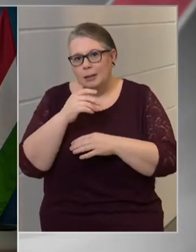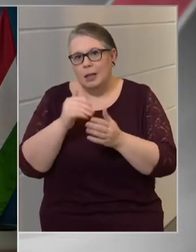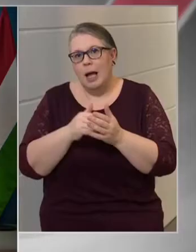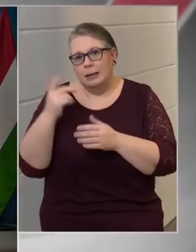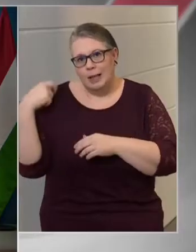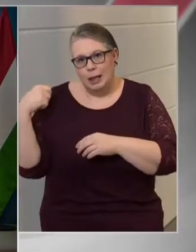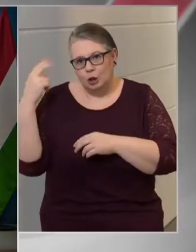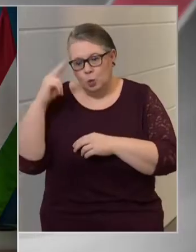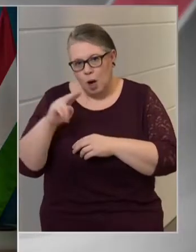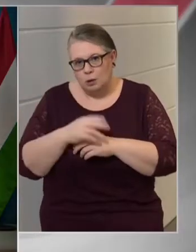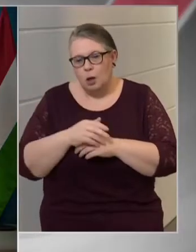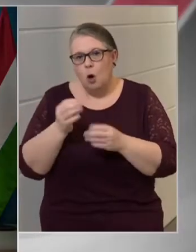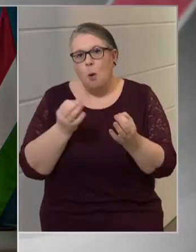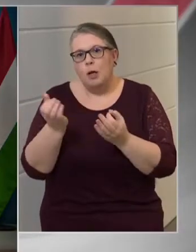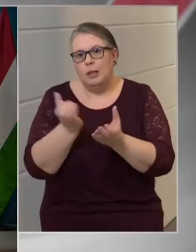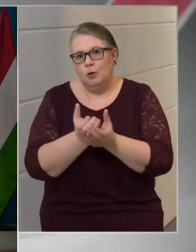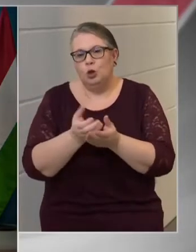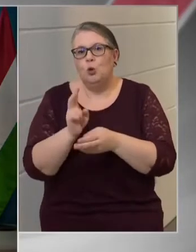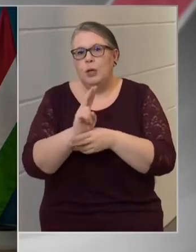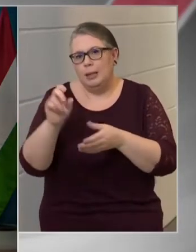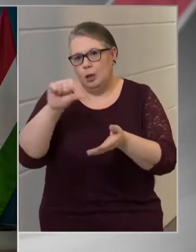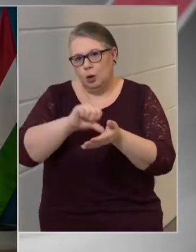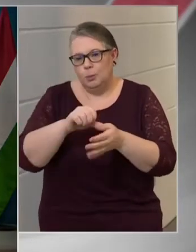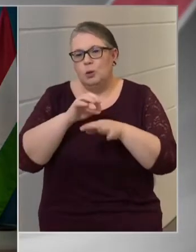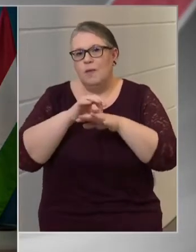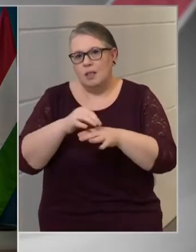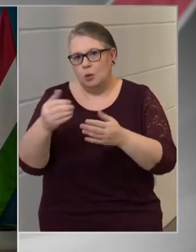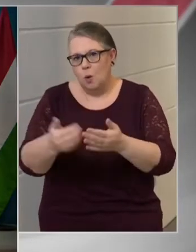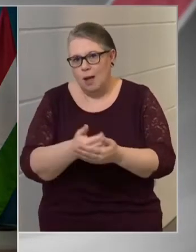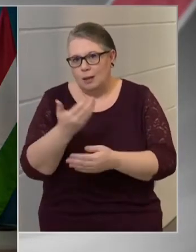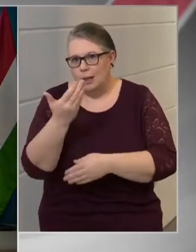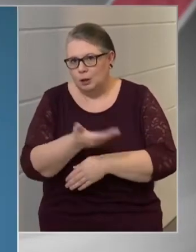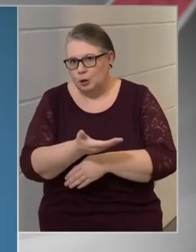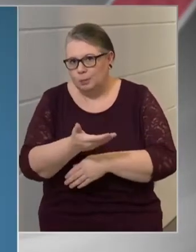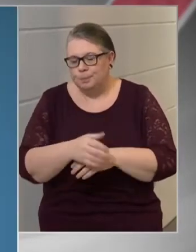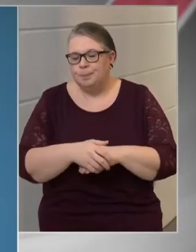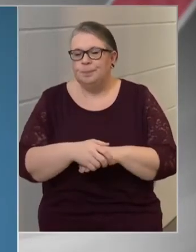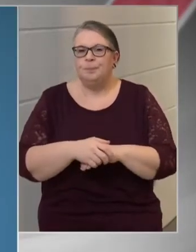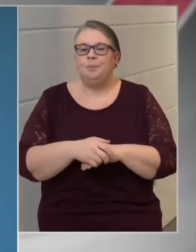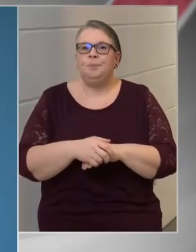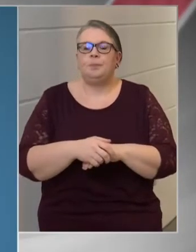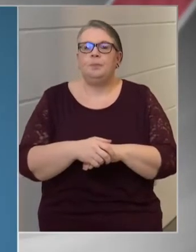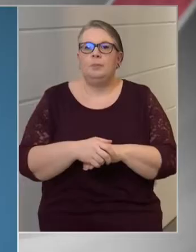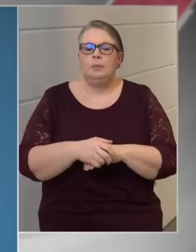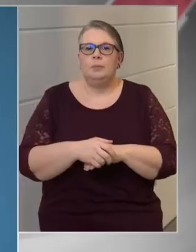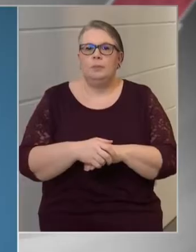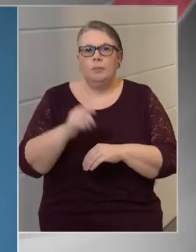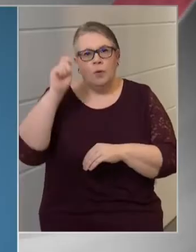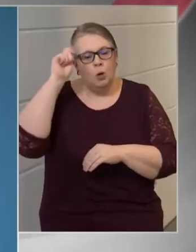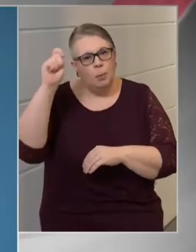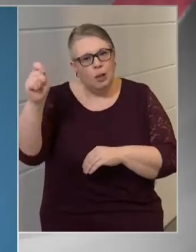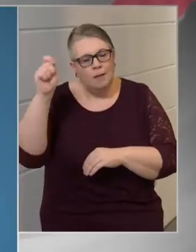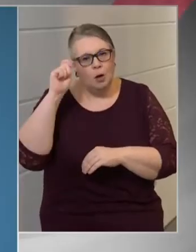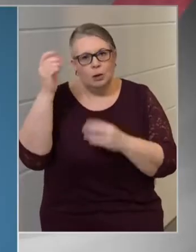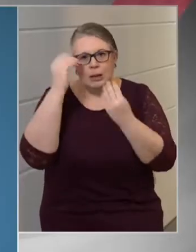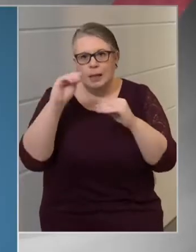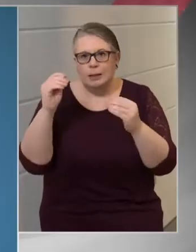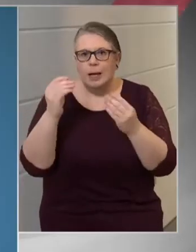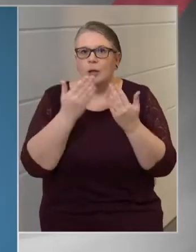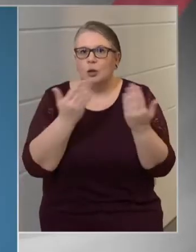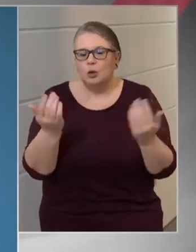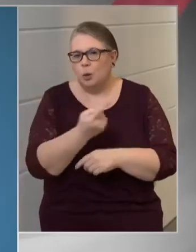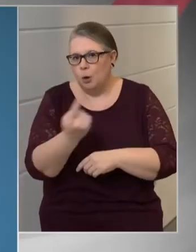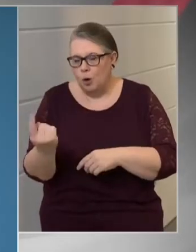rendőr alezredes urat, az Operatív Törzs ügyeleti központ vezető helyettesét. Jó napot kívánok! Tisztelettel